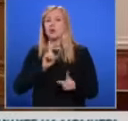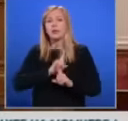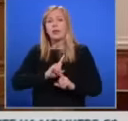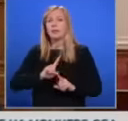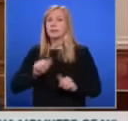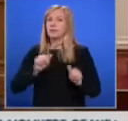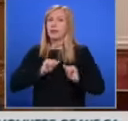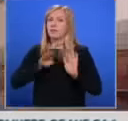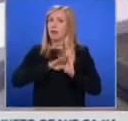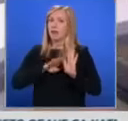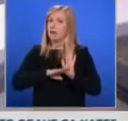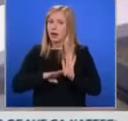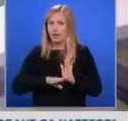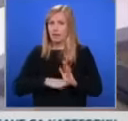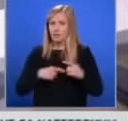залата.